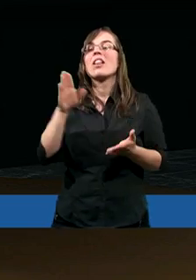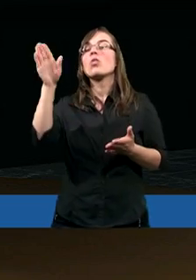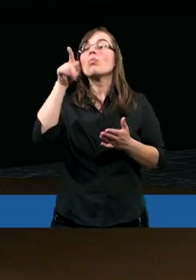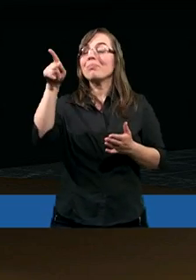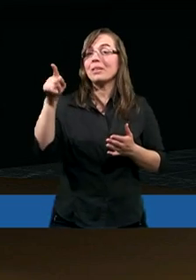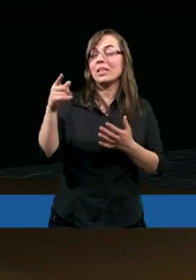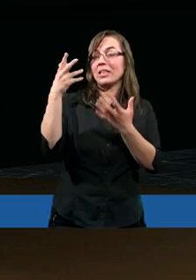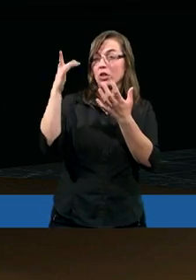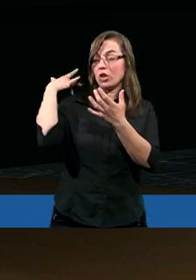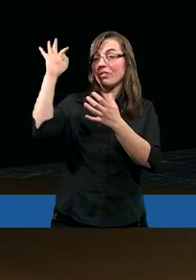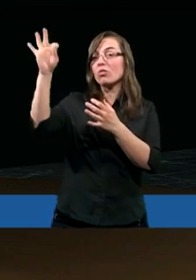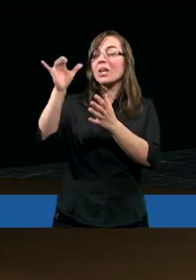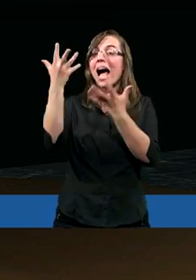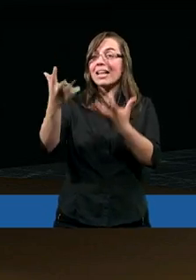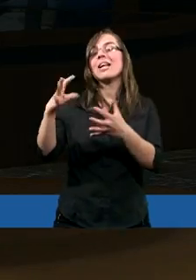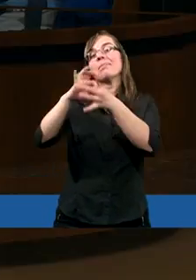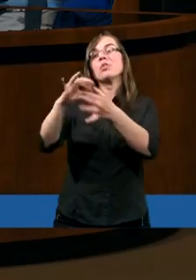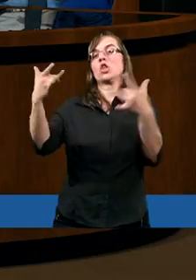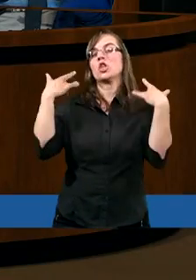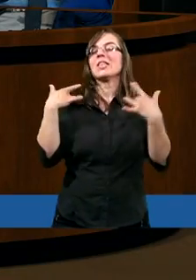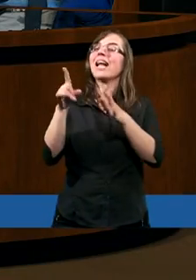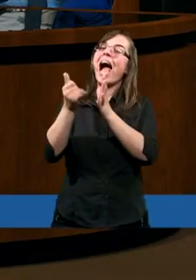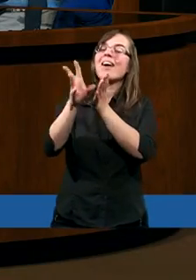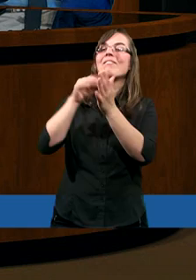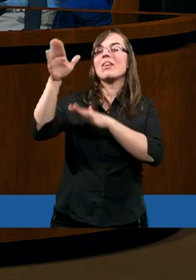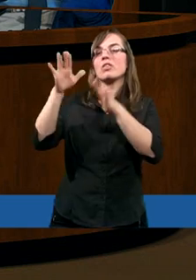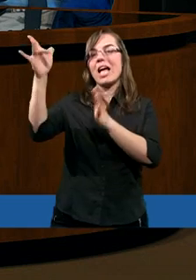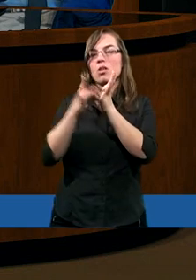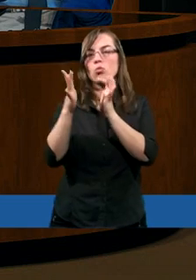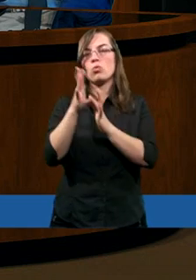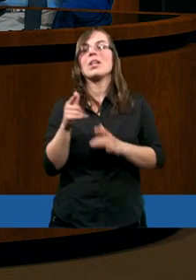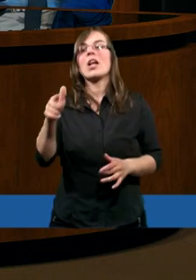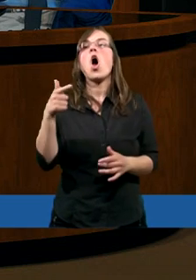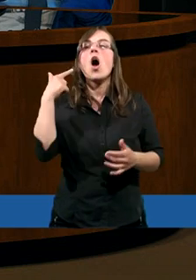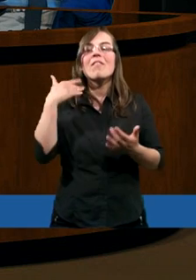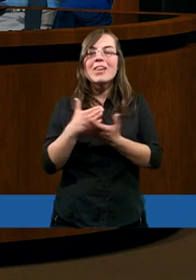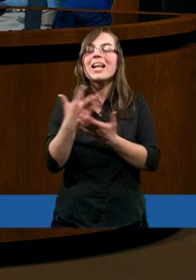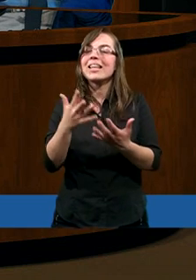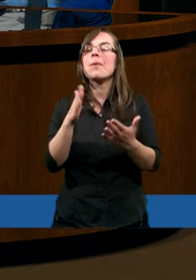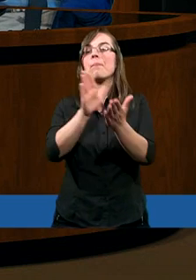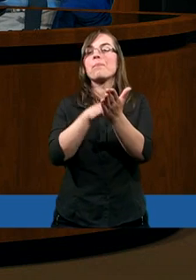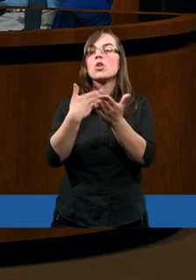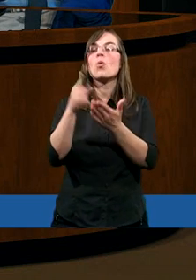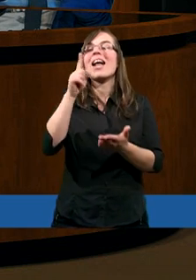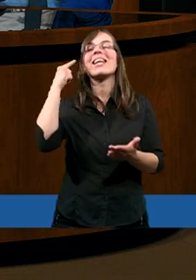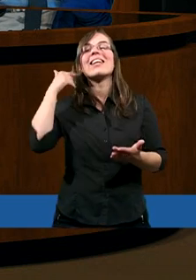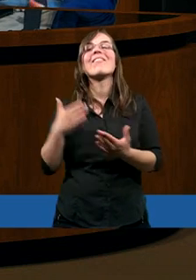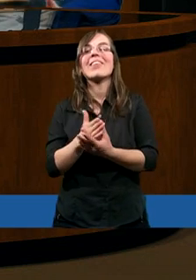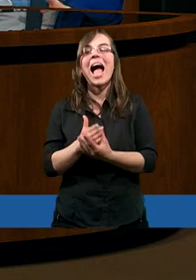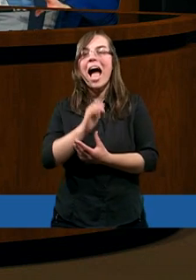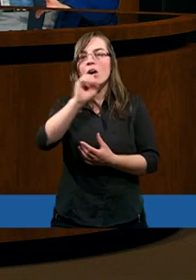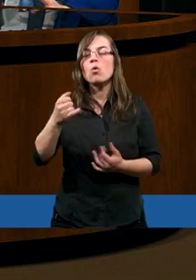był w stanie żyć. I to jest piękne. Ja chciałbym powiedzieć, że o wierze, znaczy dać taki przykład, jeżeli chodzi o wiarę, że